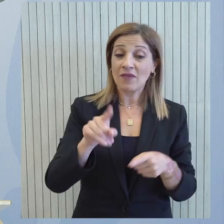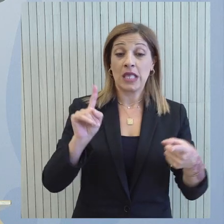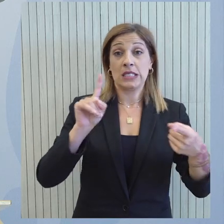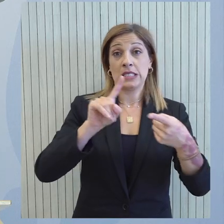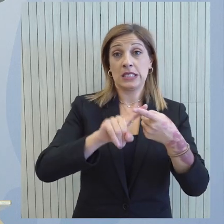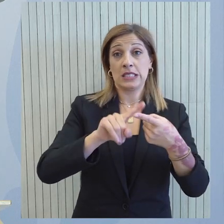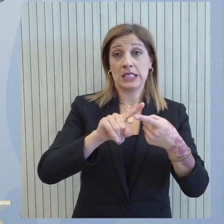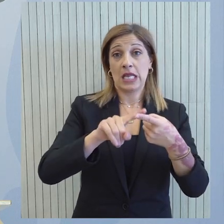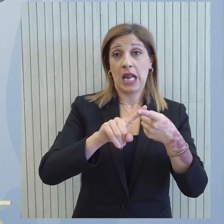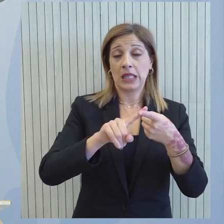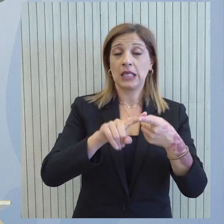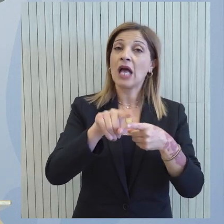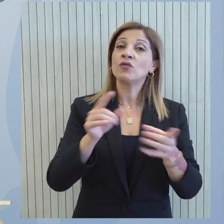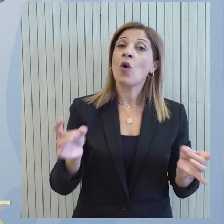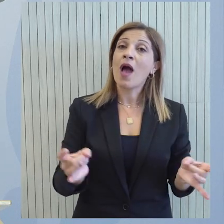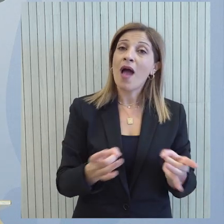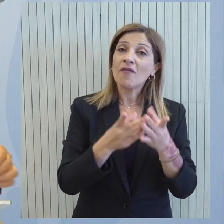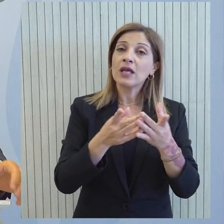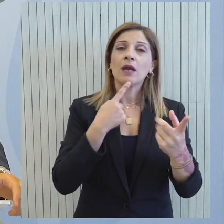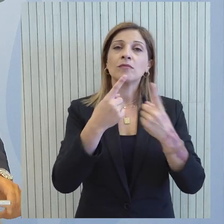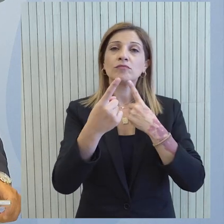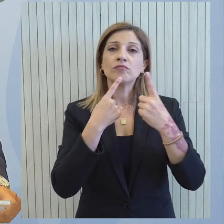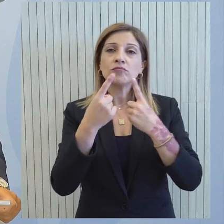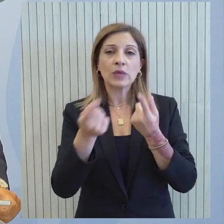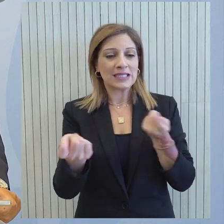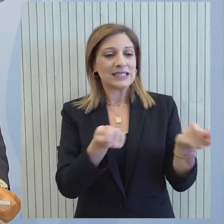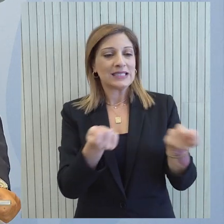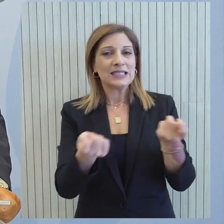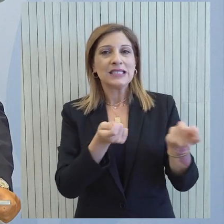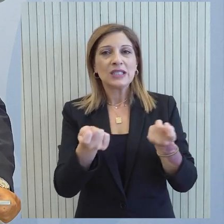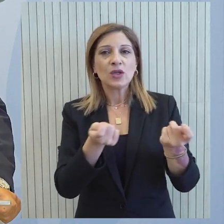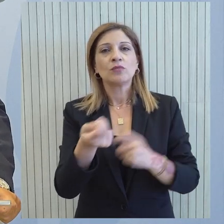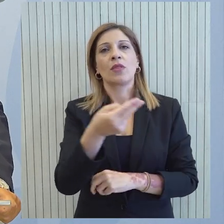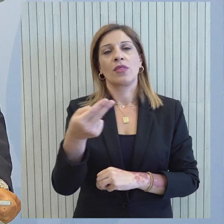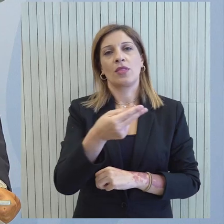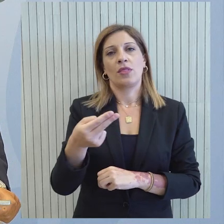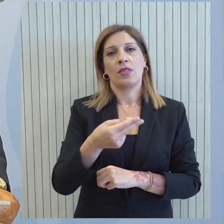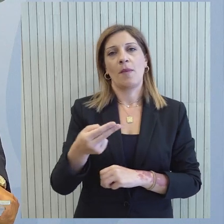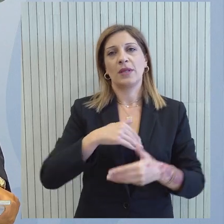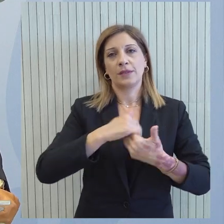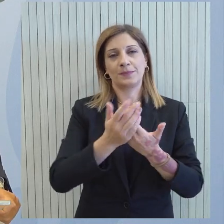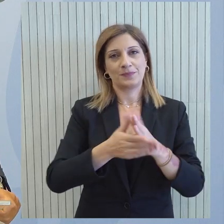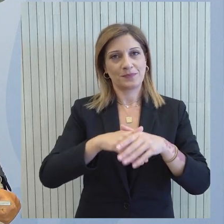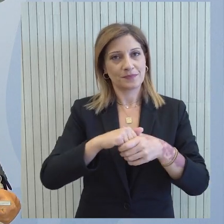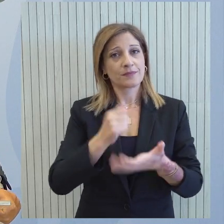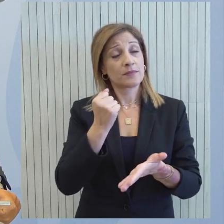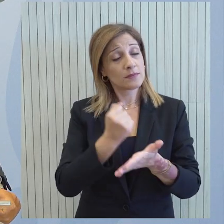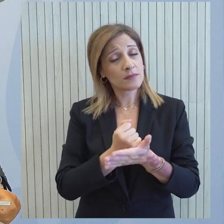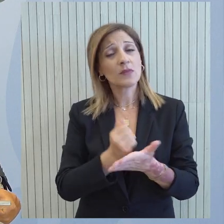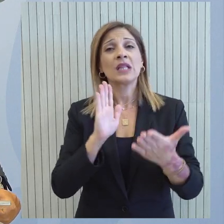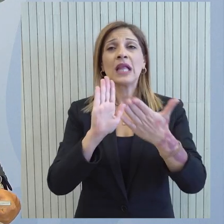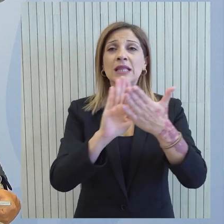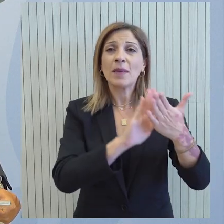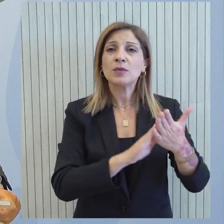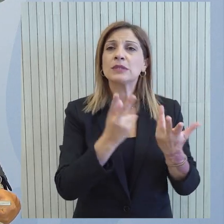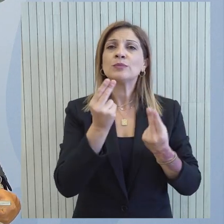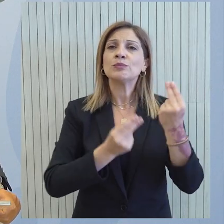Αυτή η συνάντηση θα αποτελέσει μια ευκαιρία επίσης για συζήτηση και συντονισμό επί ζητημάτων στρατηγικού ενδιαφέροντος, την